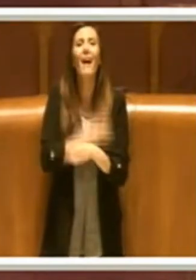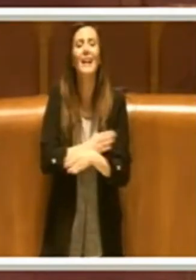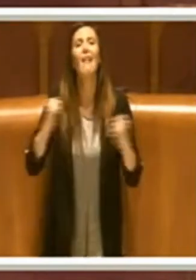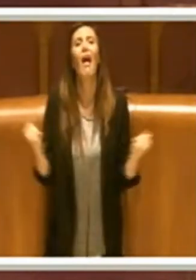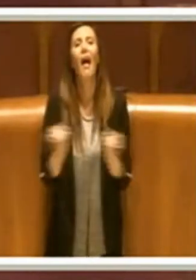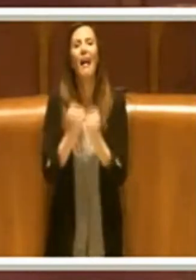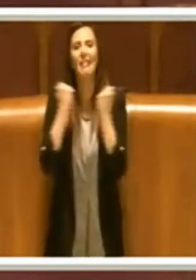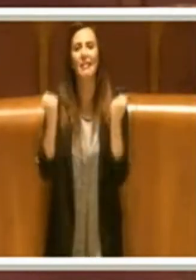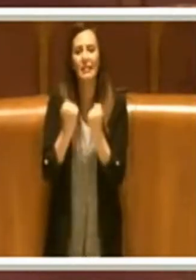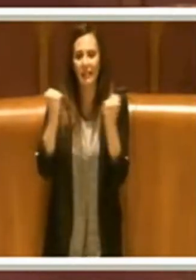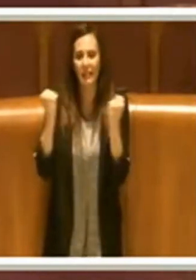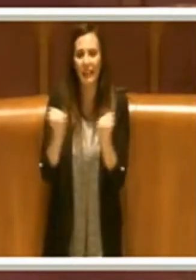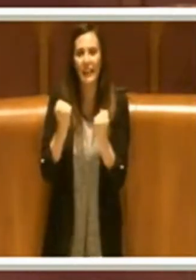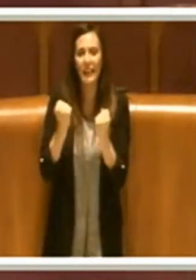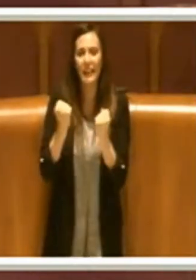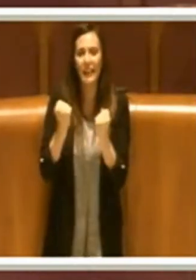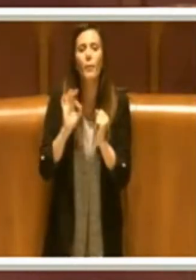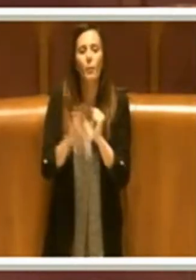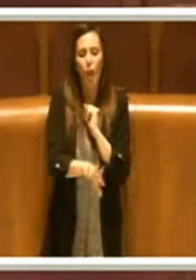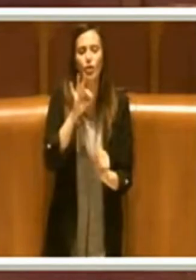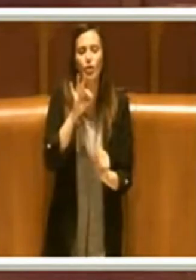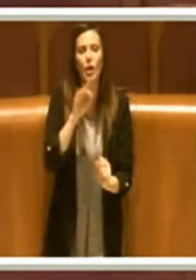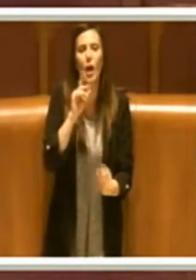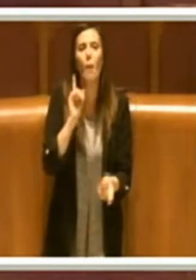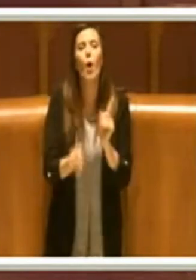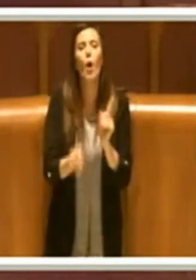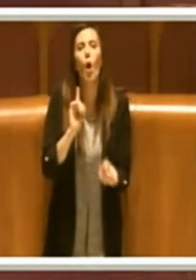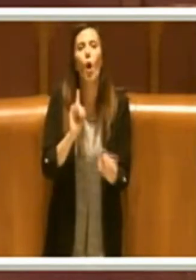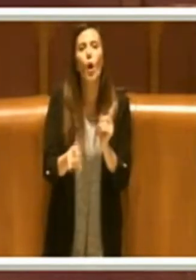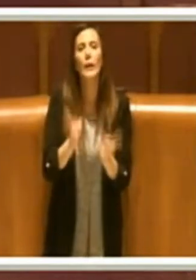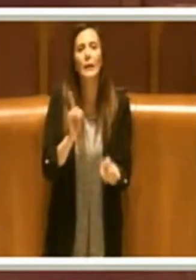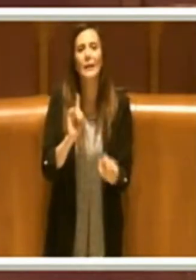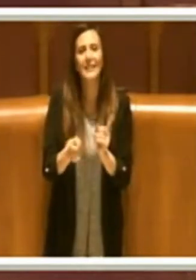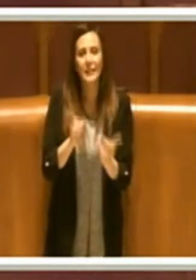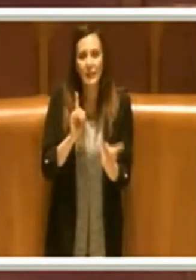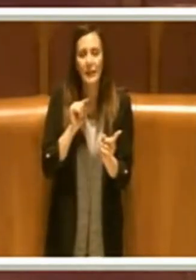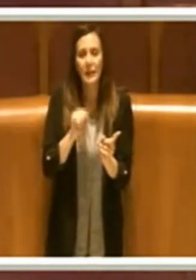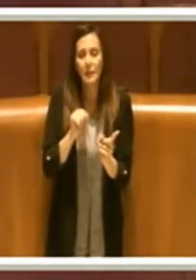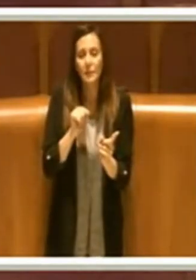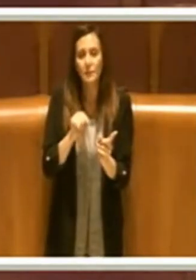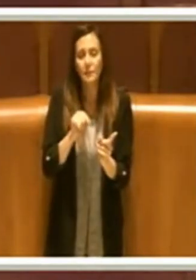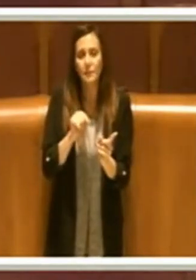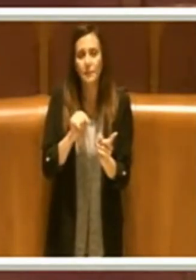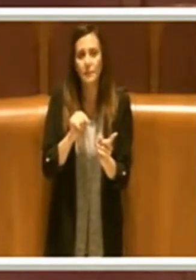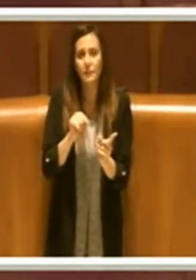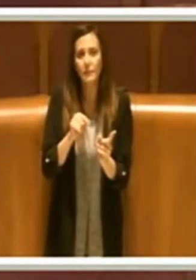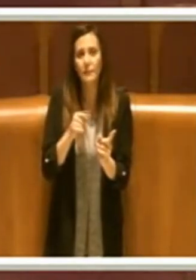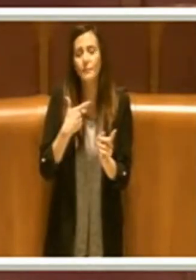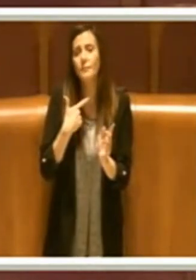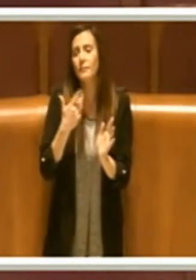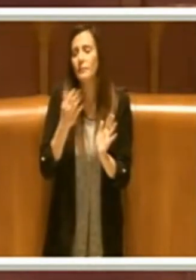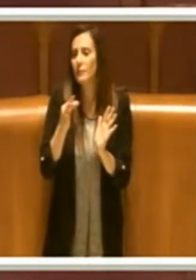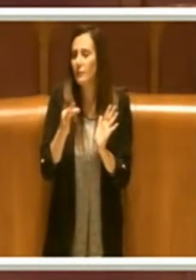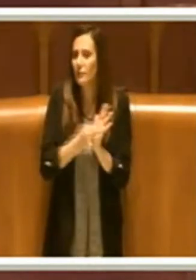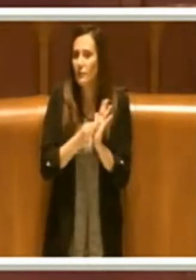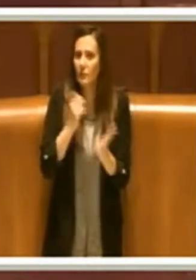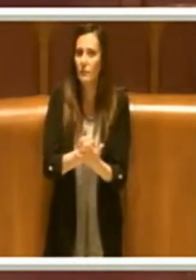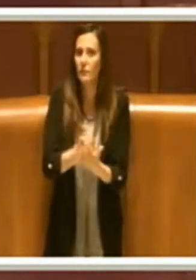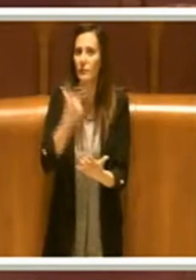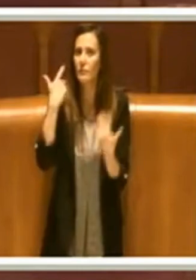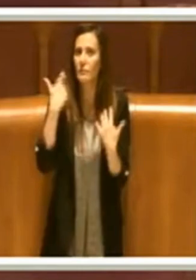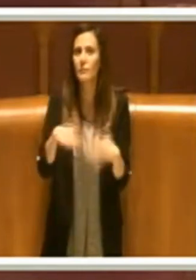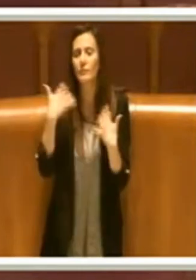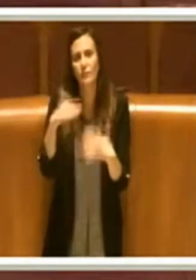riportare le scelte politiche verso quelli che sono veramente i punti nevralgici della